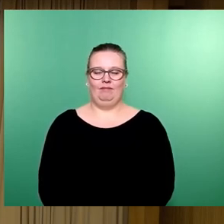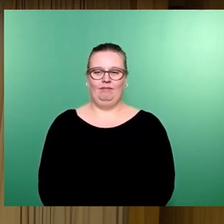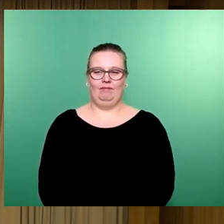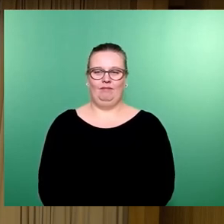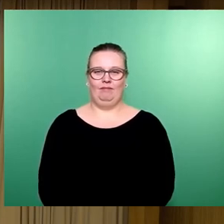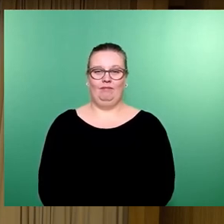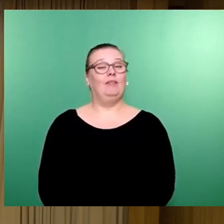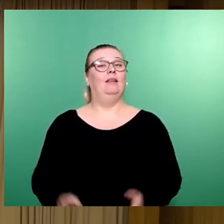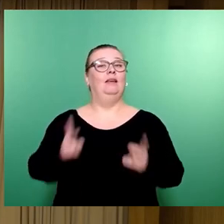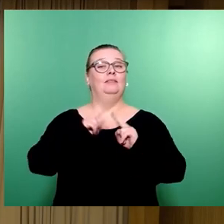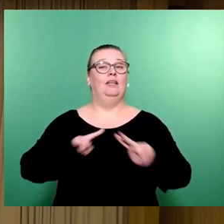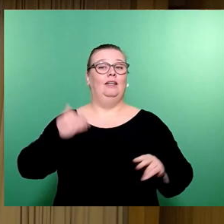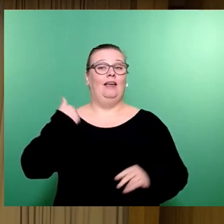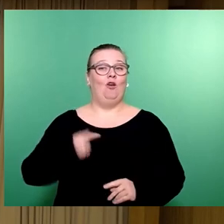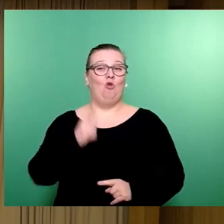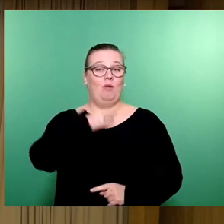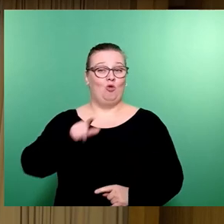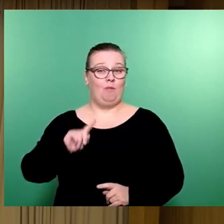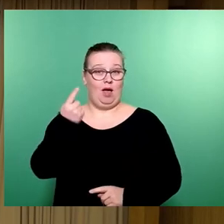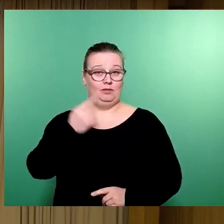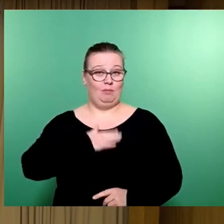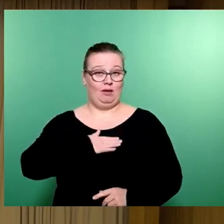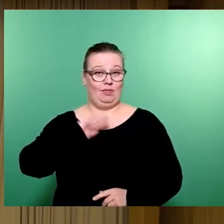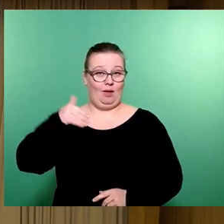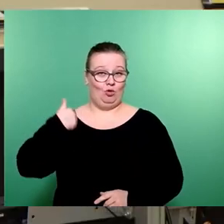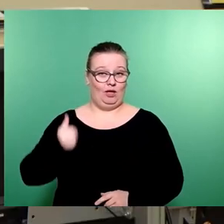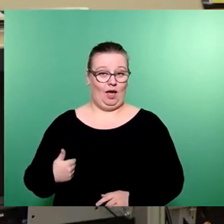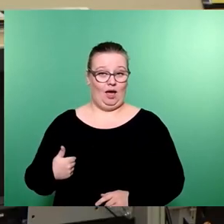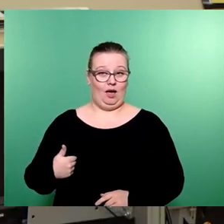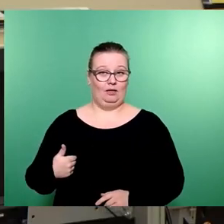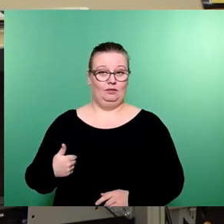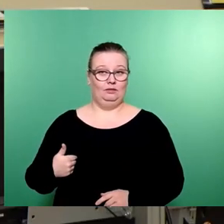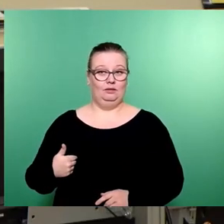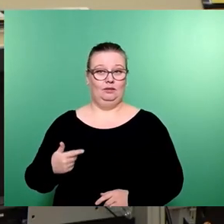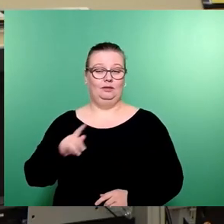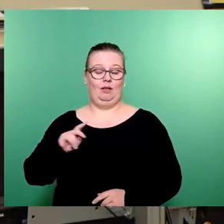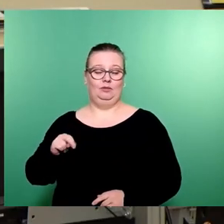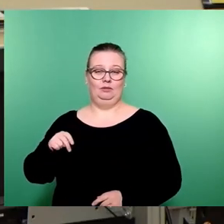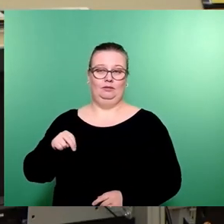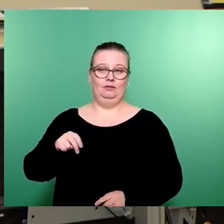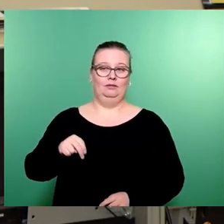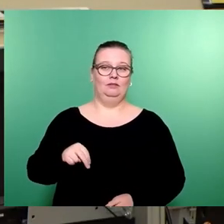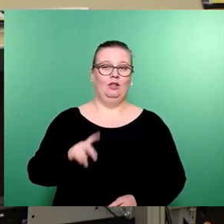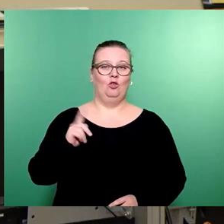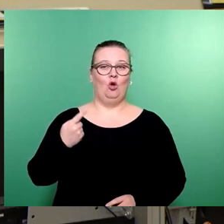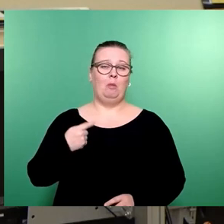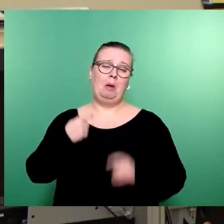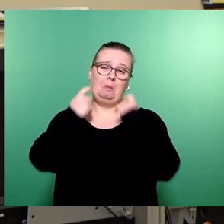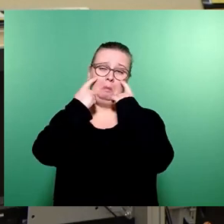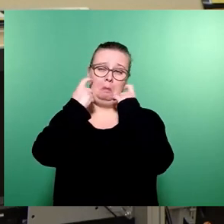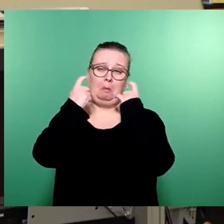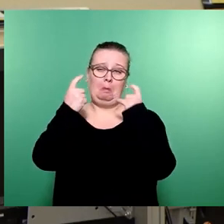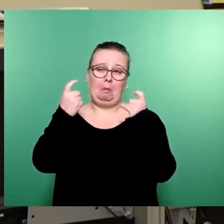Sehr geehrter Herr Oberbürgermeister, meine Damen und Herren, ich bin jetzt hier nicht vorgegangen, um nochmal in irgendeiner Art und Weise Tränen zu vergießen